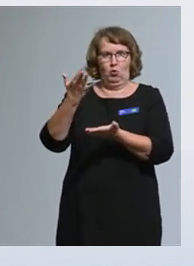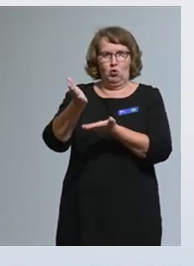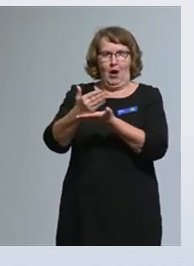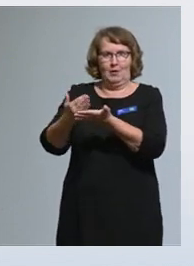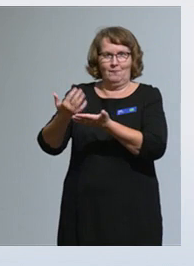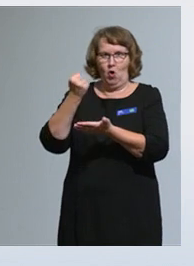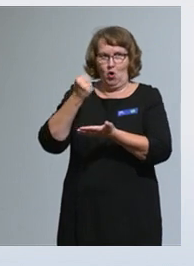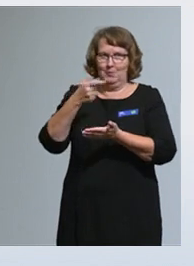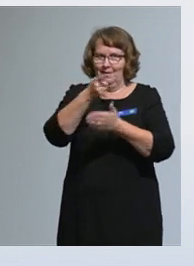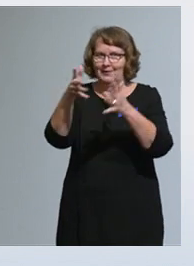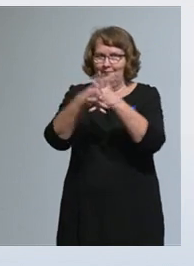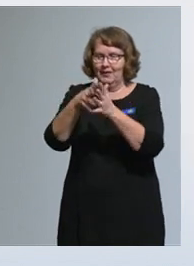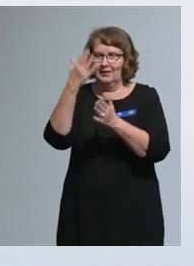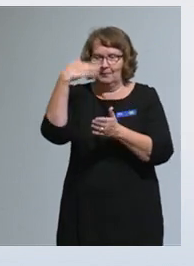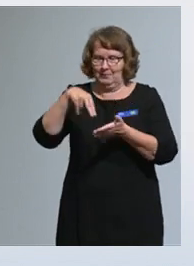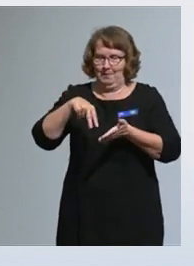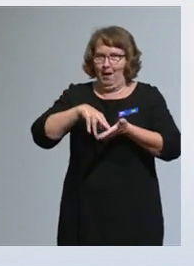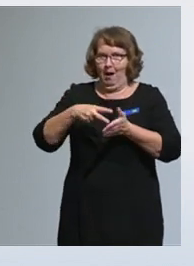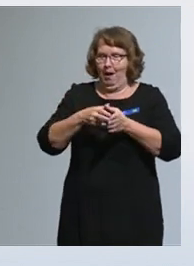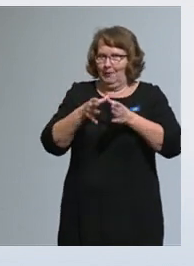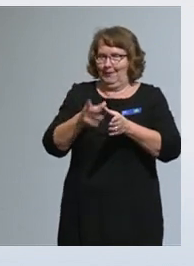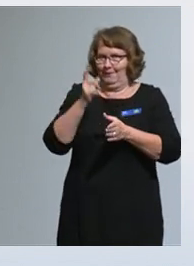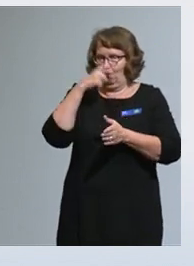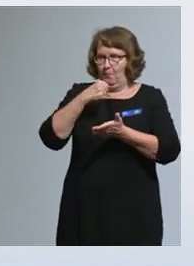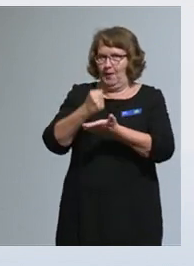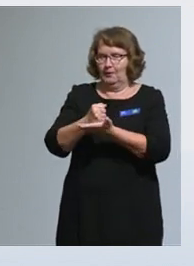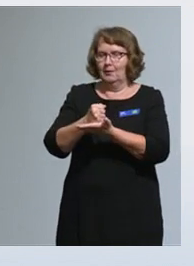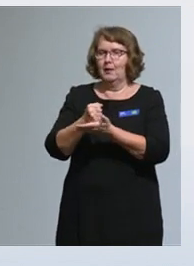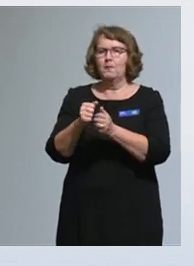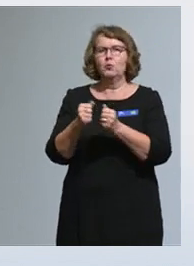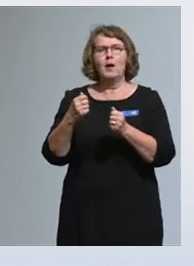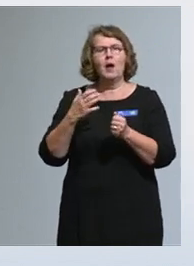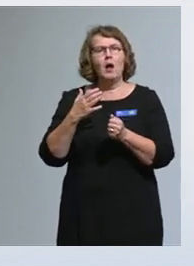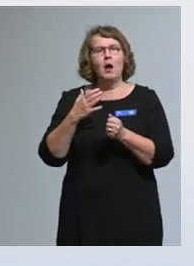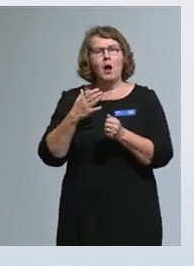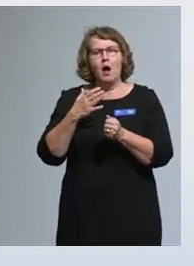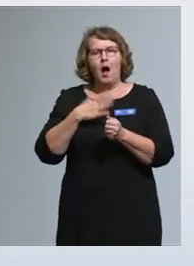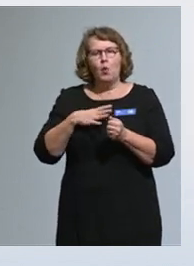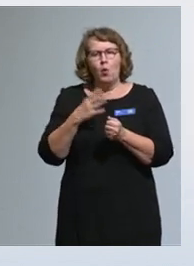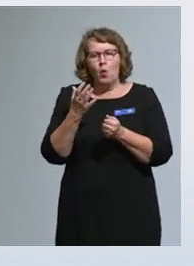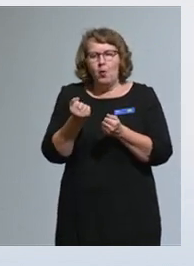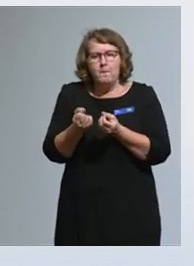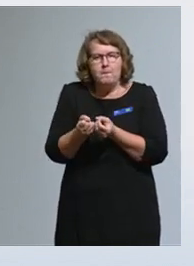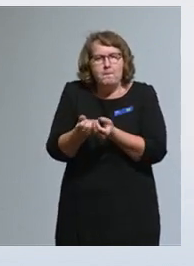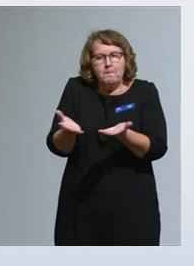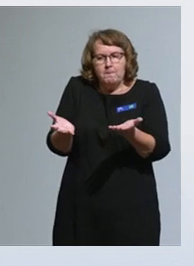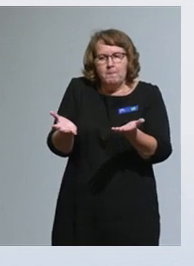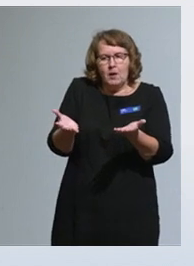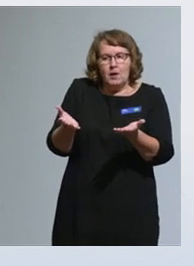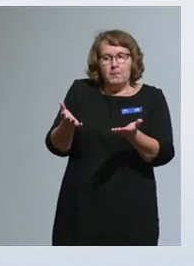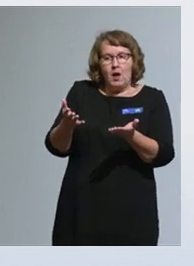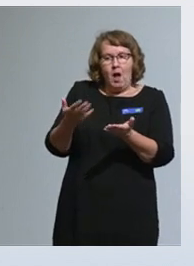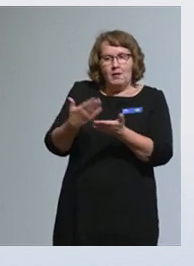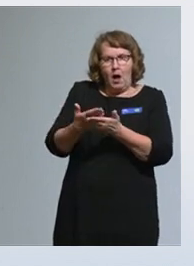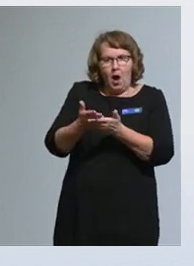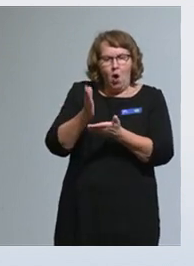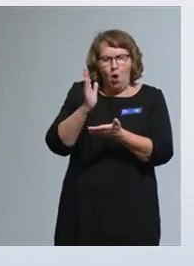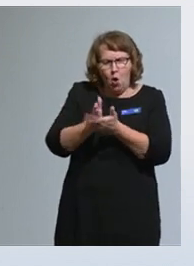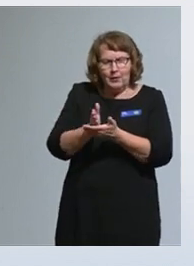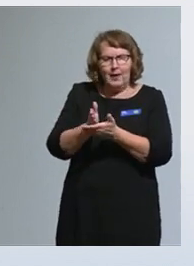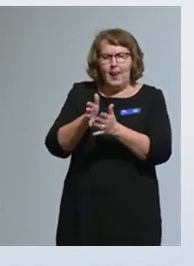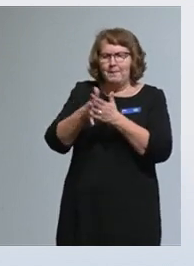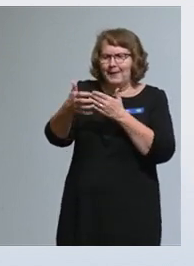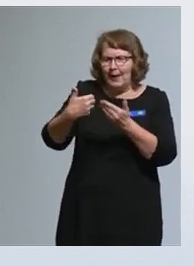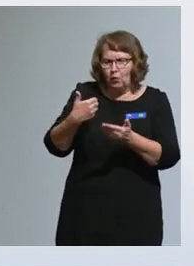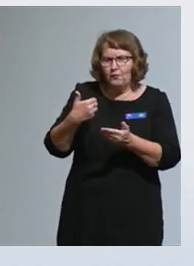Mutta me haluamme luoda edellytyksiä sille, että rahat kohdentuvat jatkossa läpinäkyvästi ja perustellusti